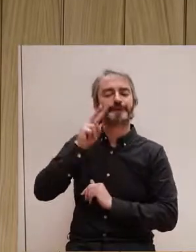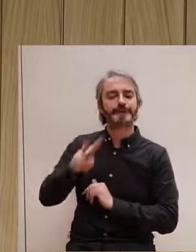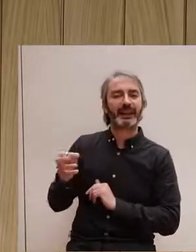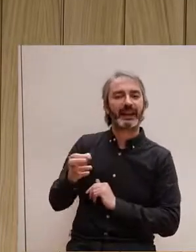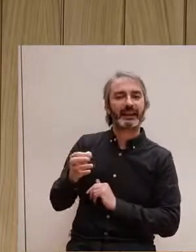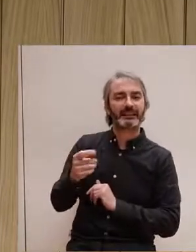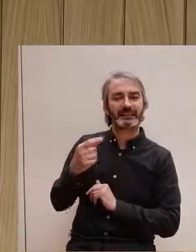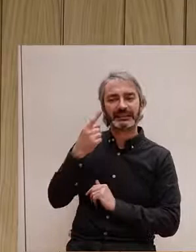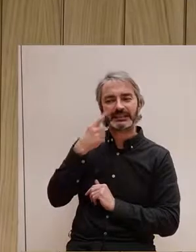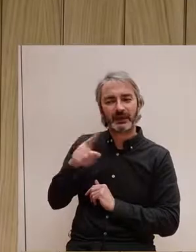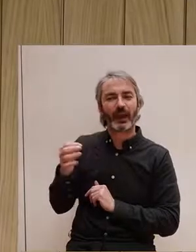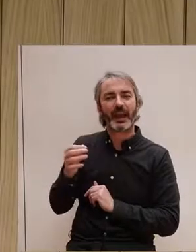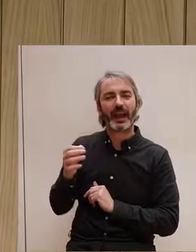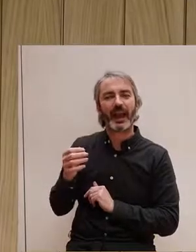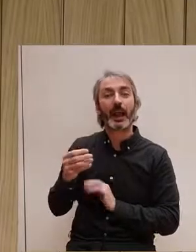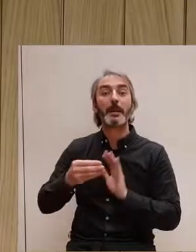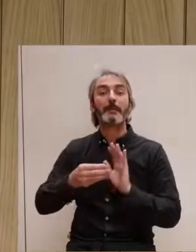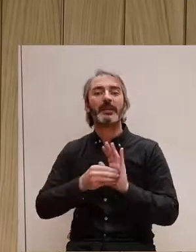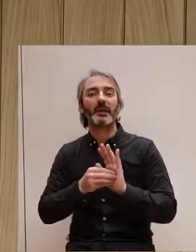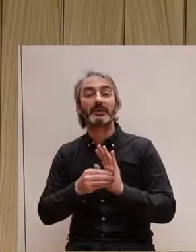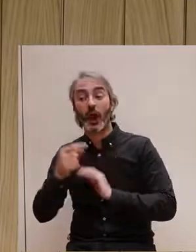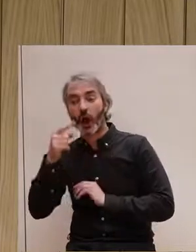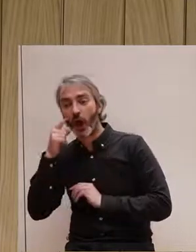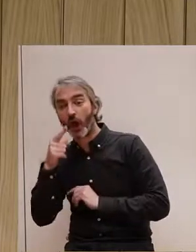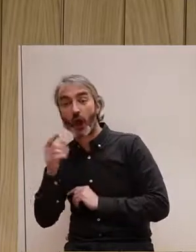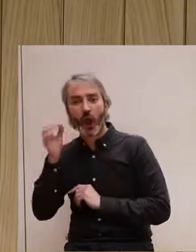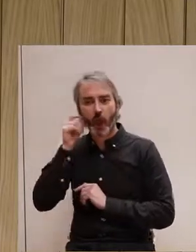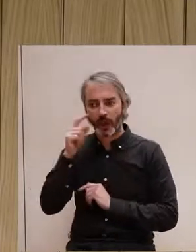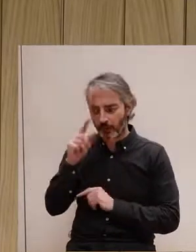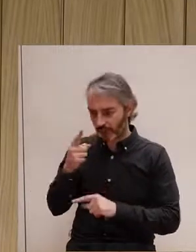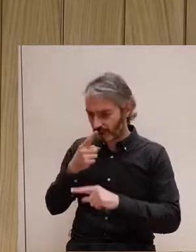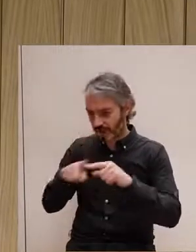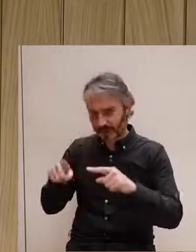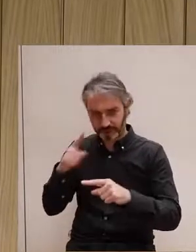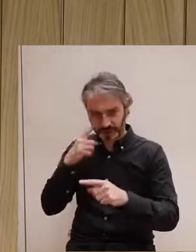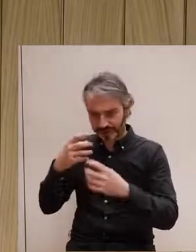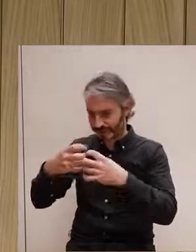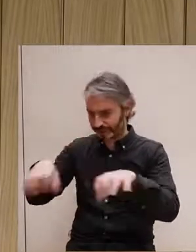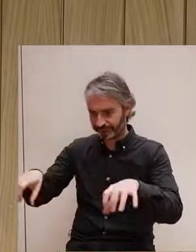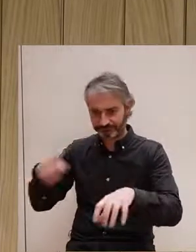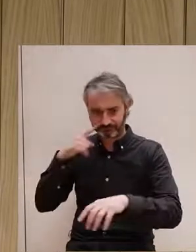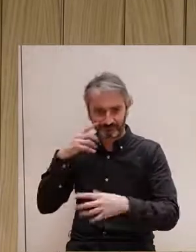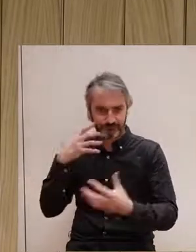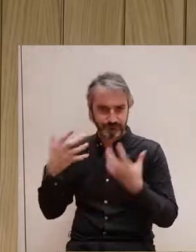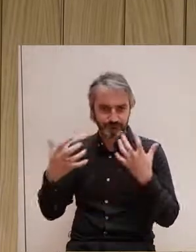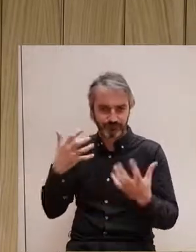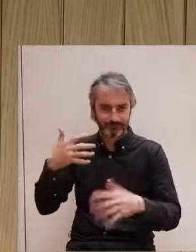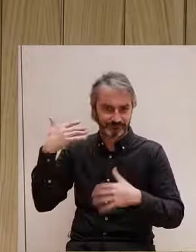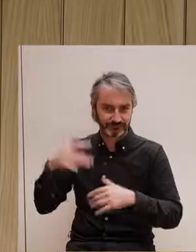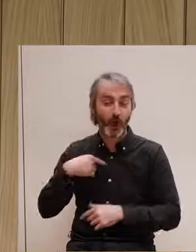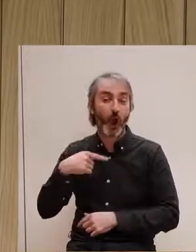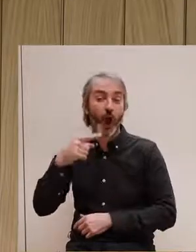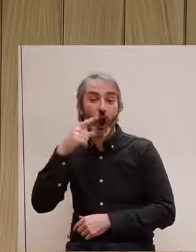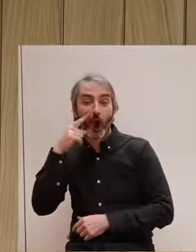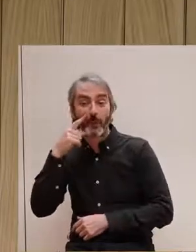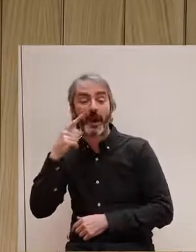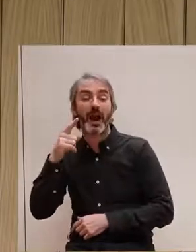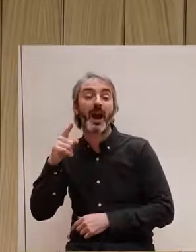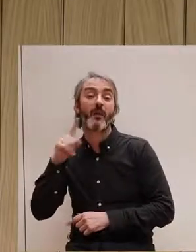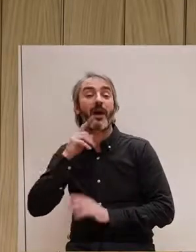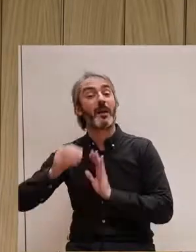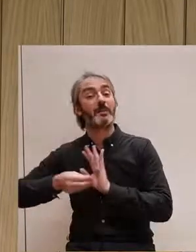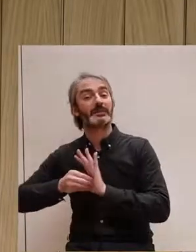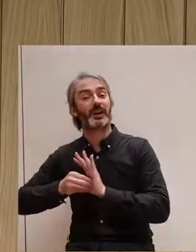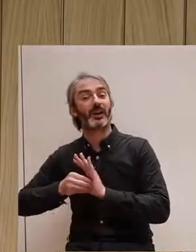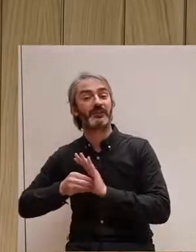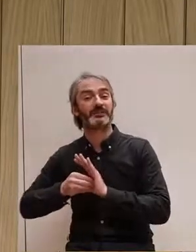entre com socialitzen el tema de la masturbació als nois i com socialitzen el tema de la masturbació a les noies, no? Amb els nois el tema de la masturbació és